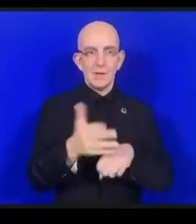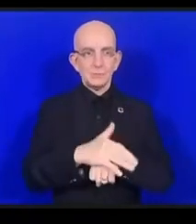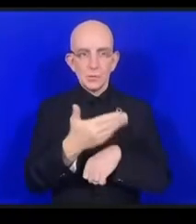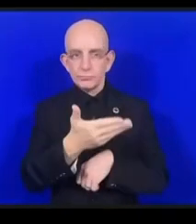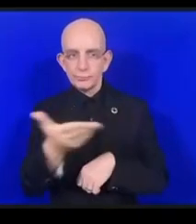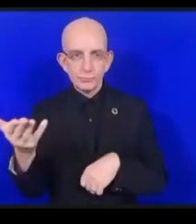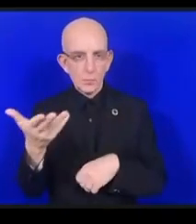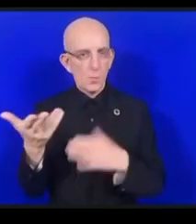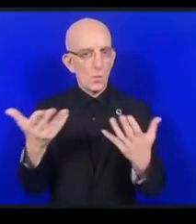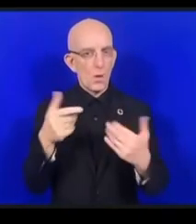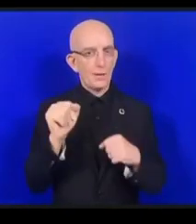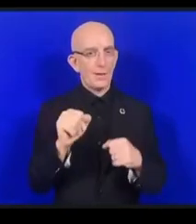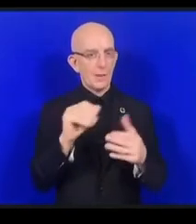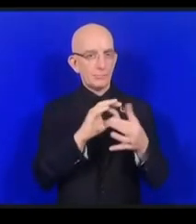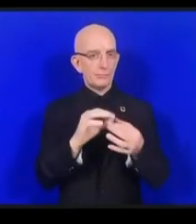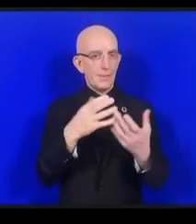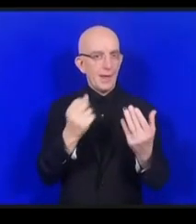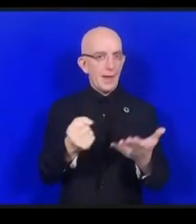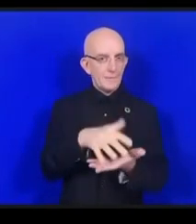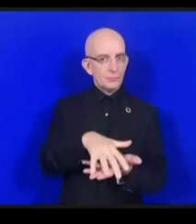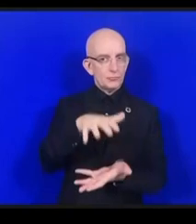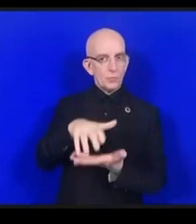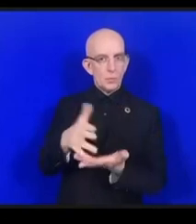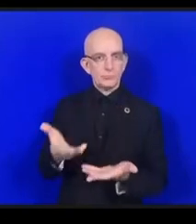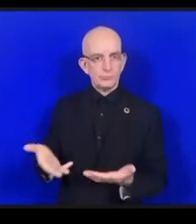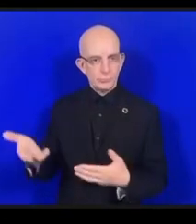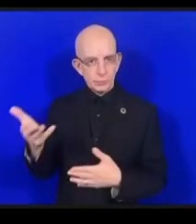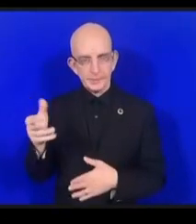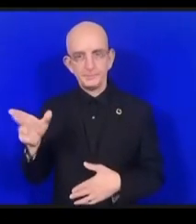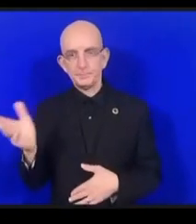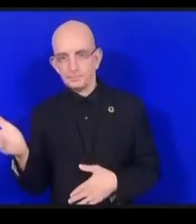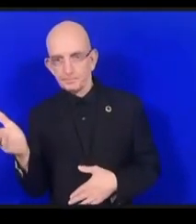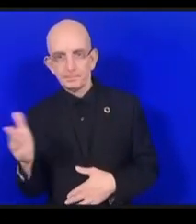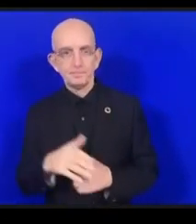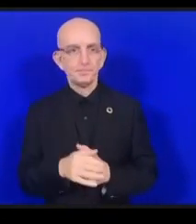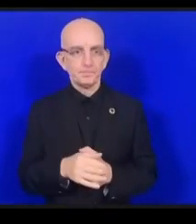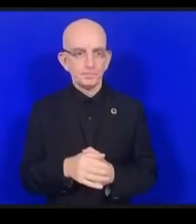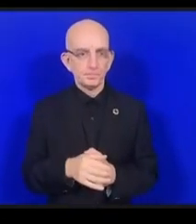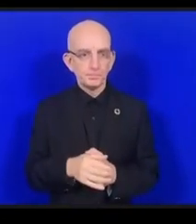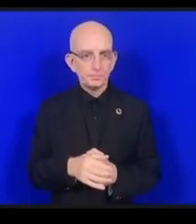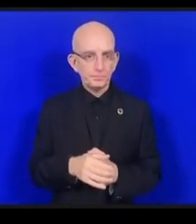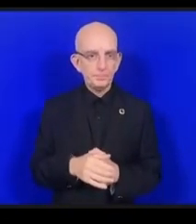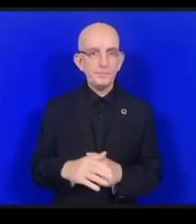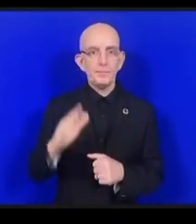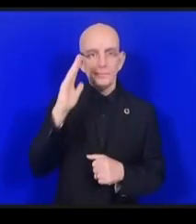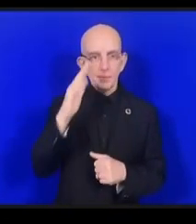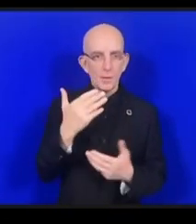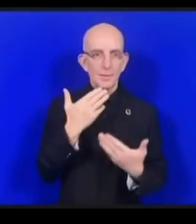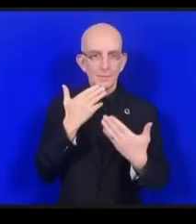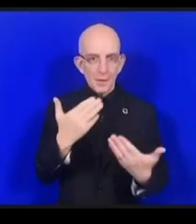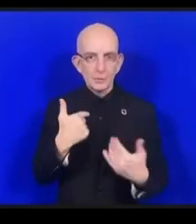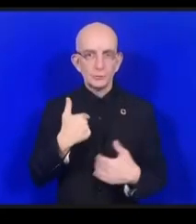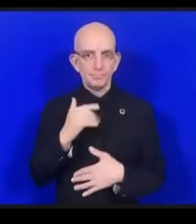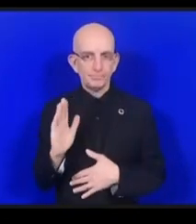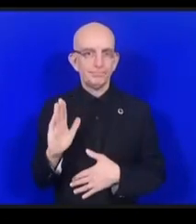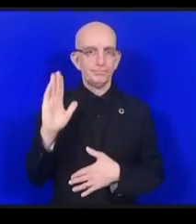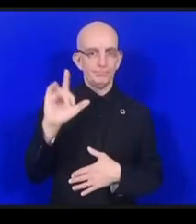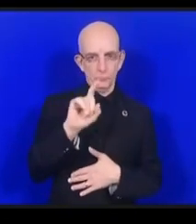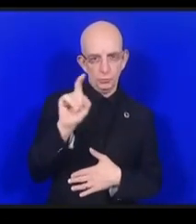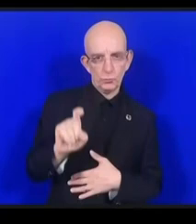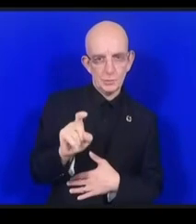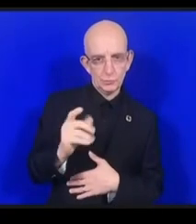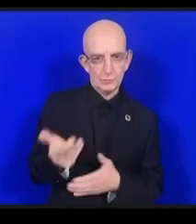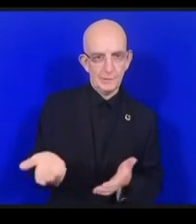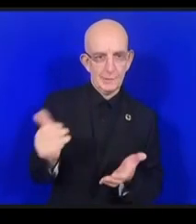merci de me permettre d'intervenir à nouveau parce que j'aimerais renforcer quelque chose qui a été dit déjà il y a